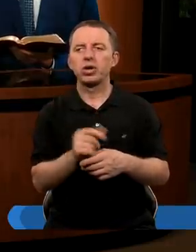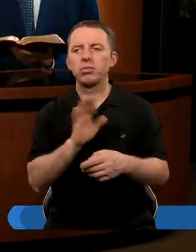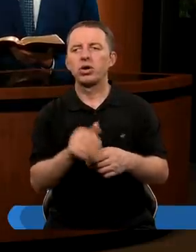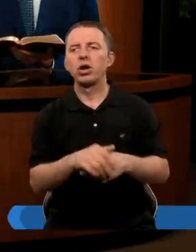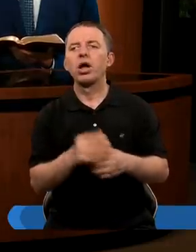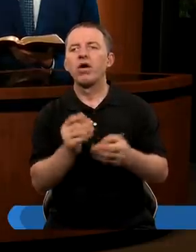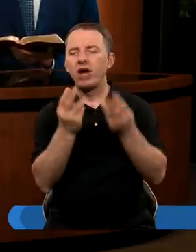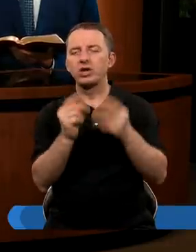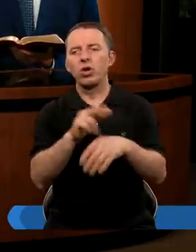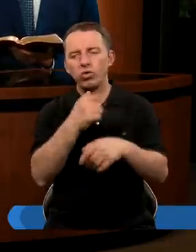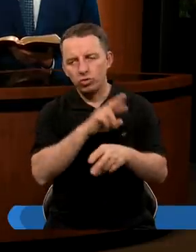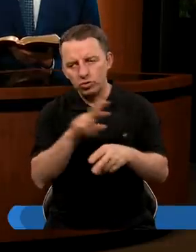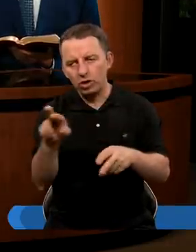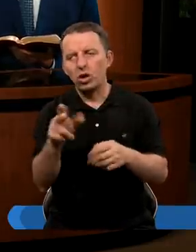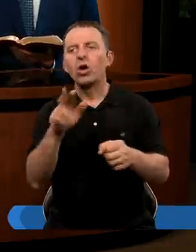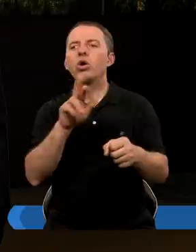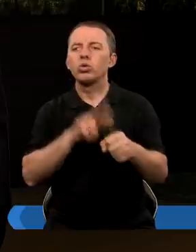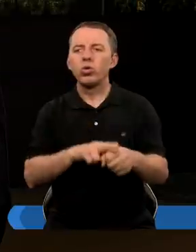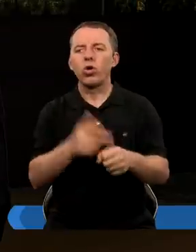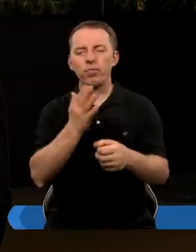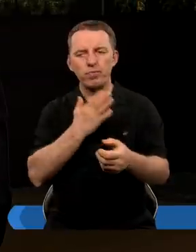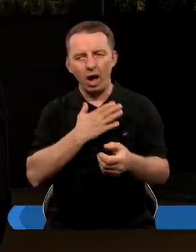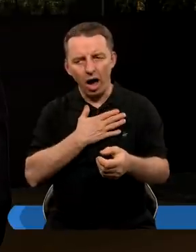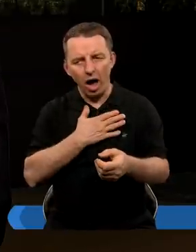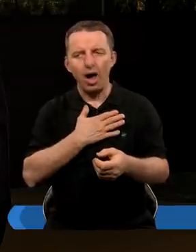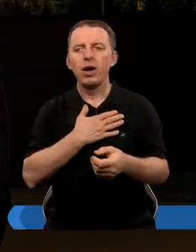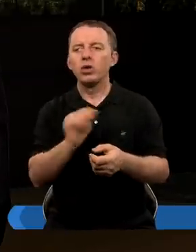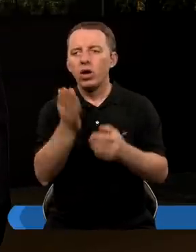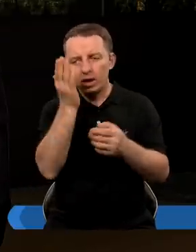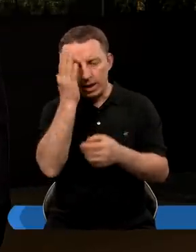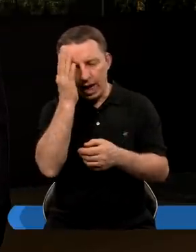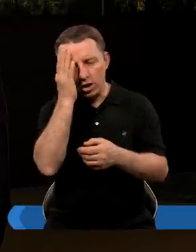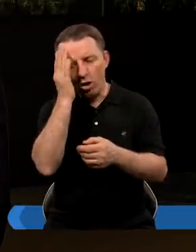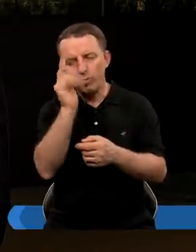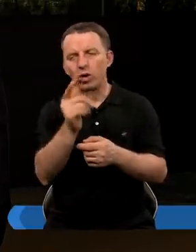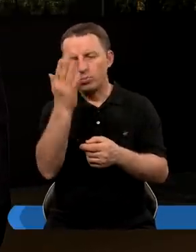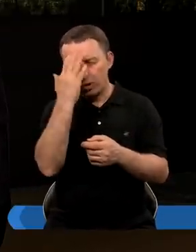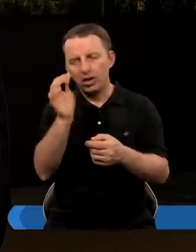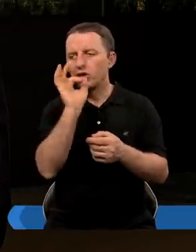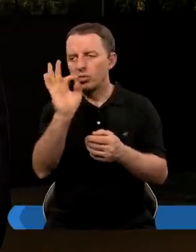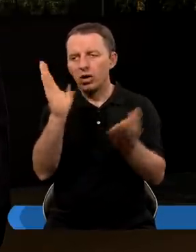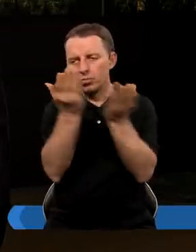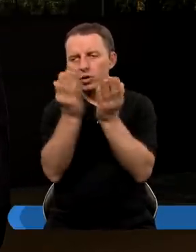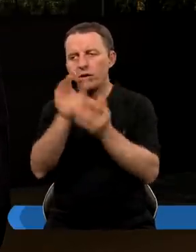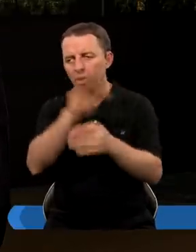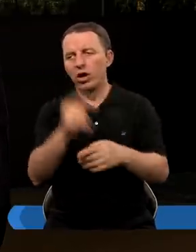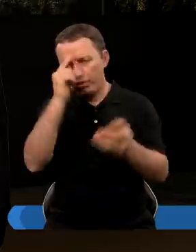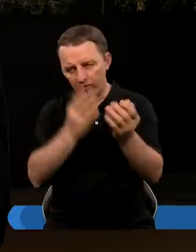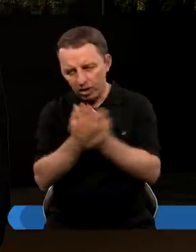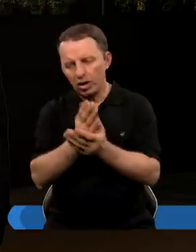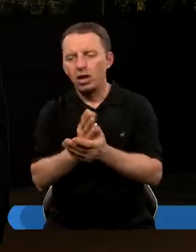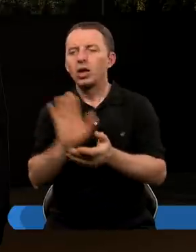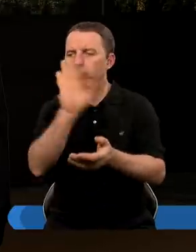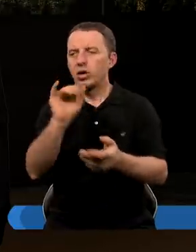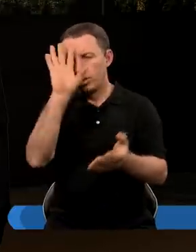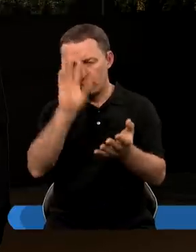istotną rzeczą, którą tutaj mamy, to jest nasza znajomość Boga, bo jeżeli jesteśmy osobami wierzącymi i